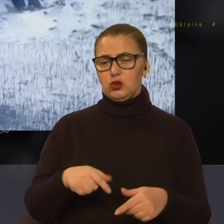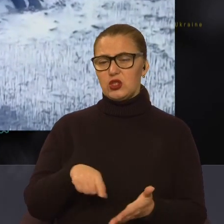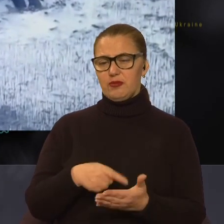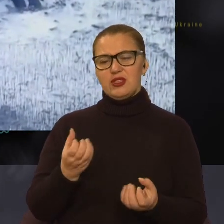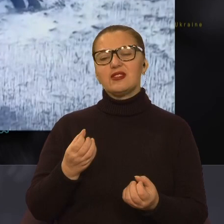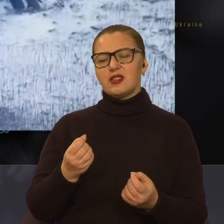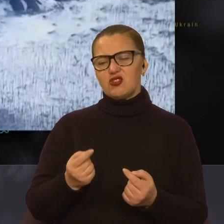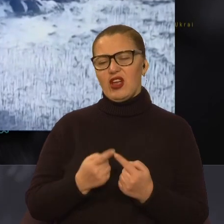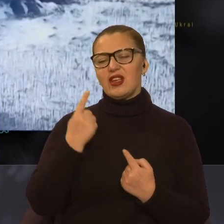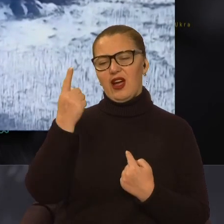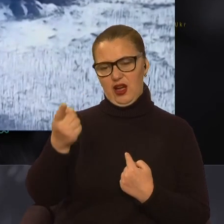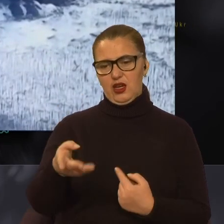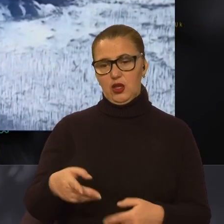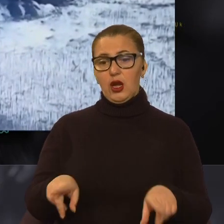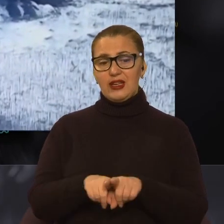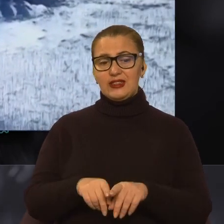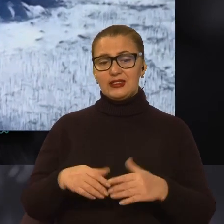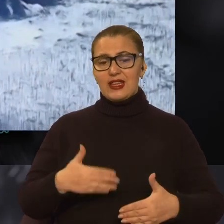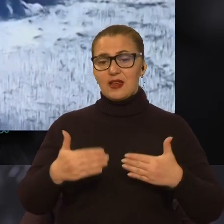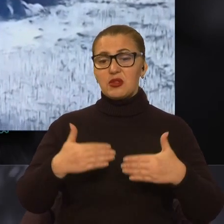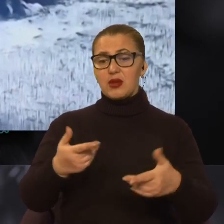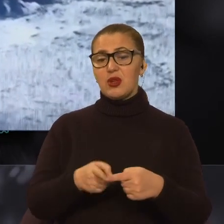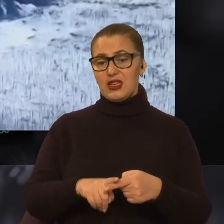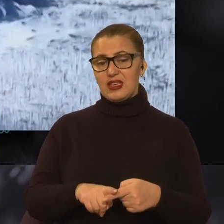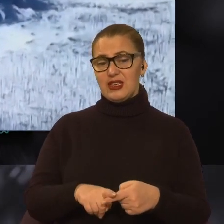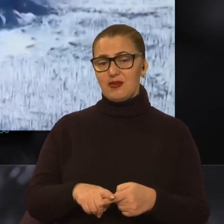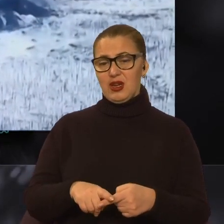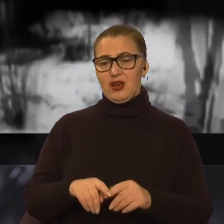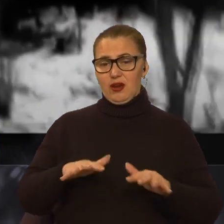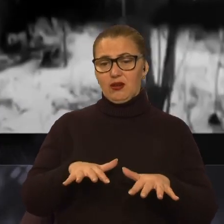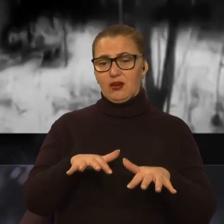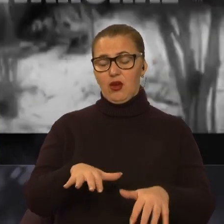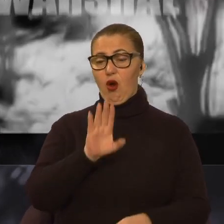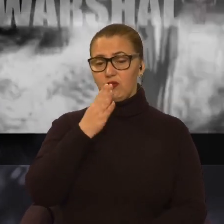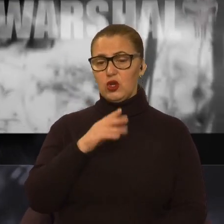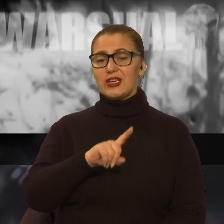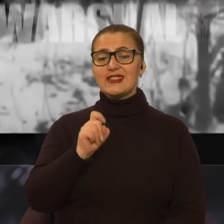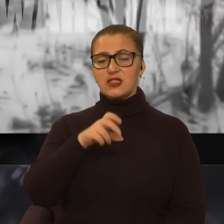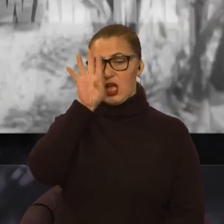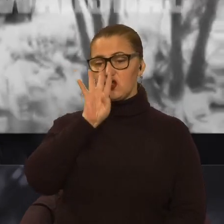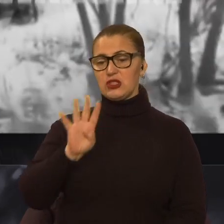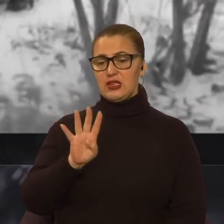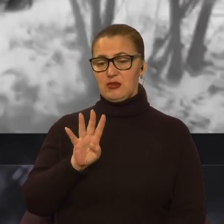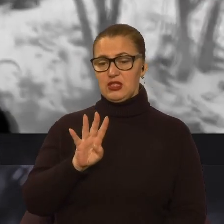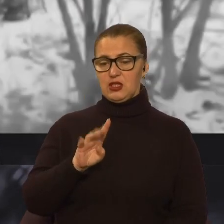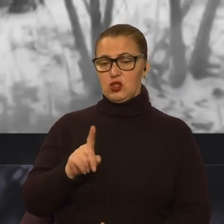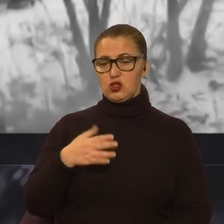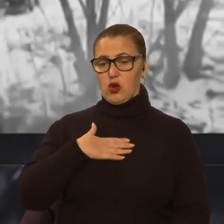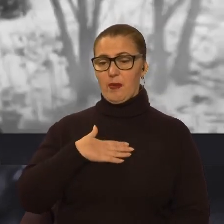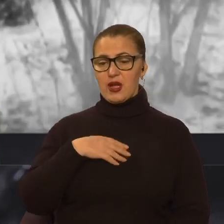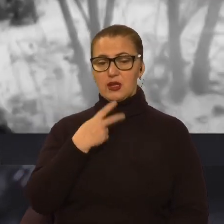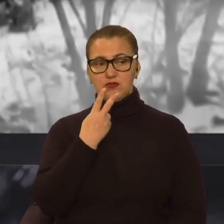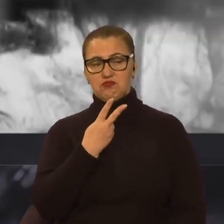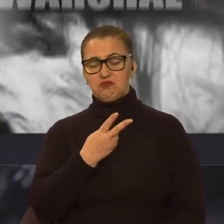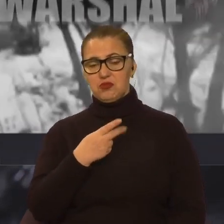-дуже далеко. З тими темпами, якими просувається противник, так скажімо, за 4 місяці, що ми спостерігаємо,